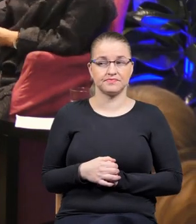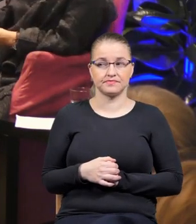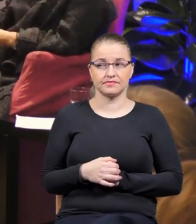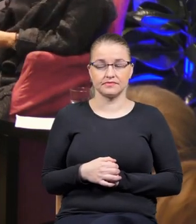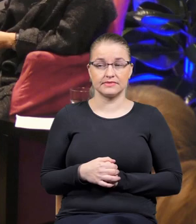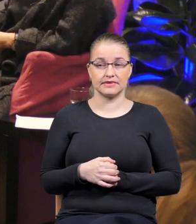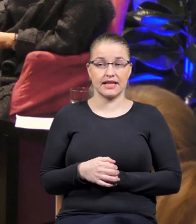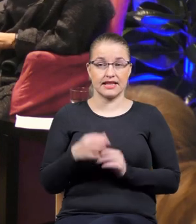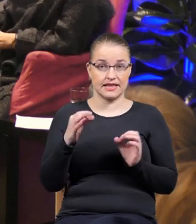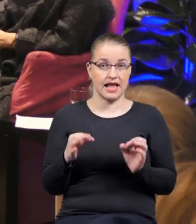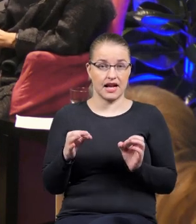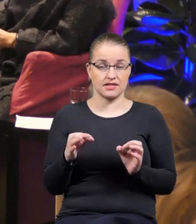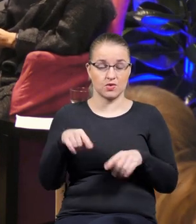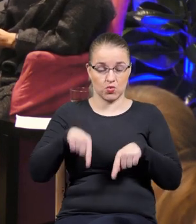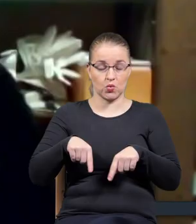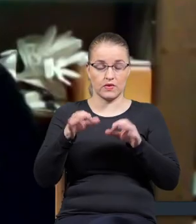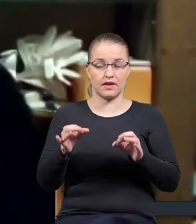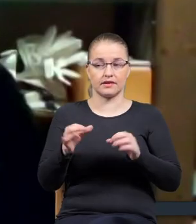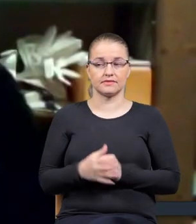Właśnie w tym świecie, teraz, tu i teraz.